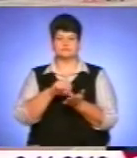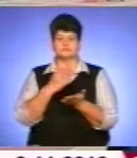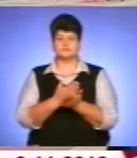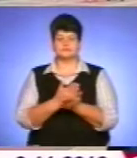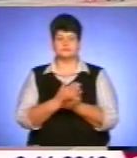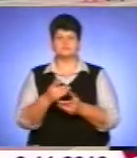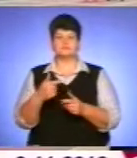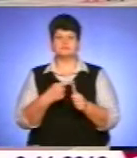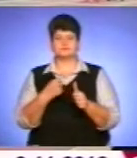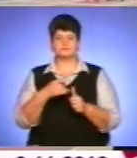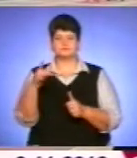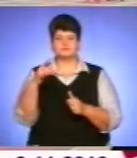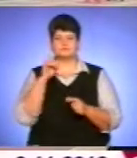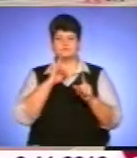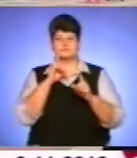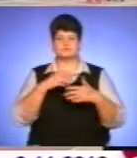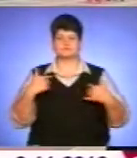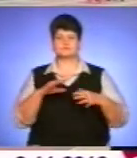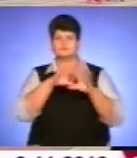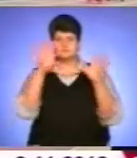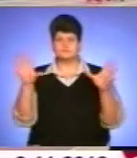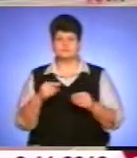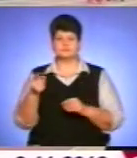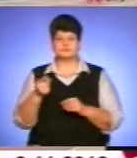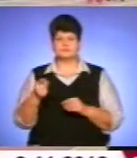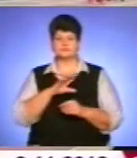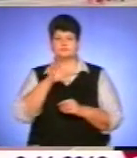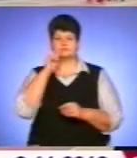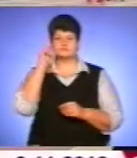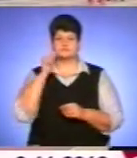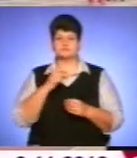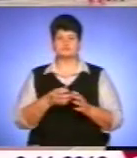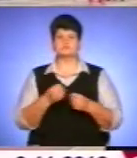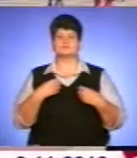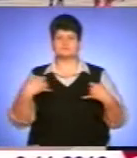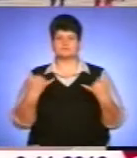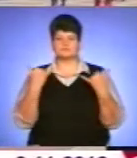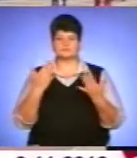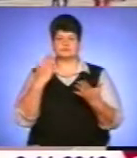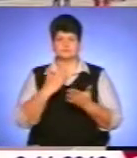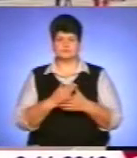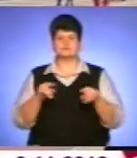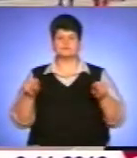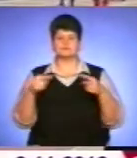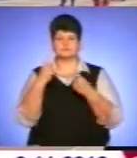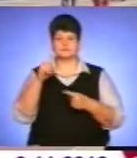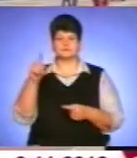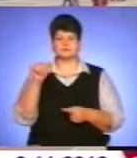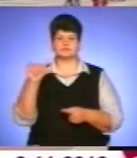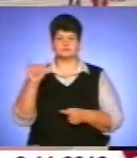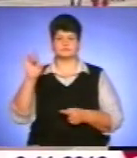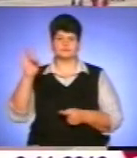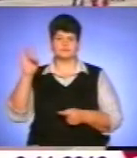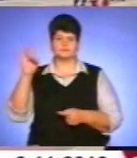Я щиро вітаю вас всіх, всіх тернополян, всю Україну за святом, яке ми маємо сьогодні. Створення Західноукраїнської